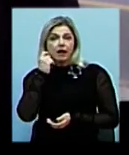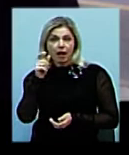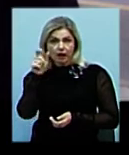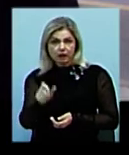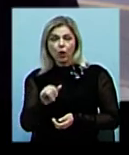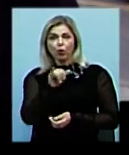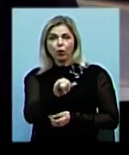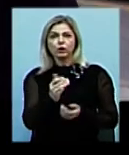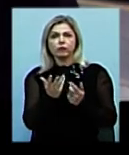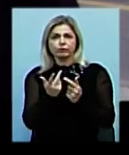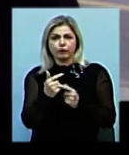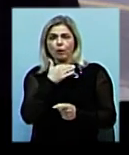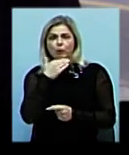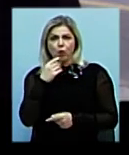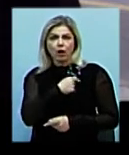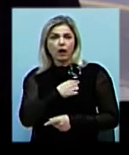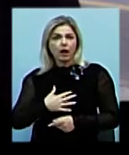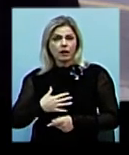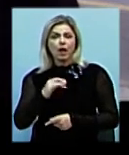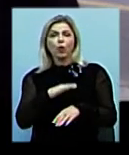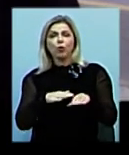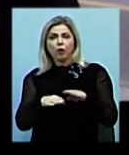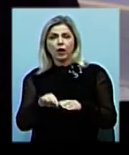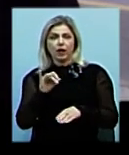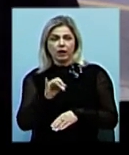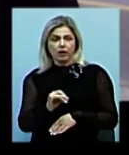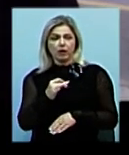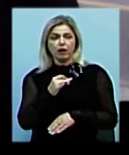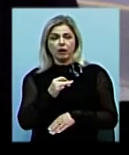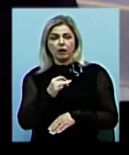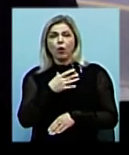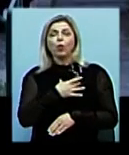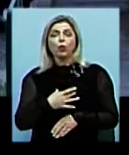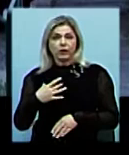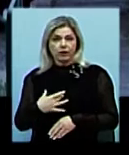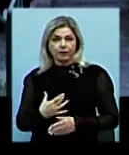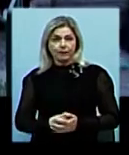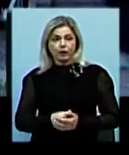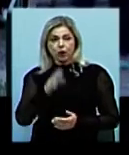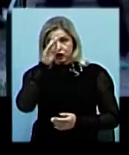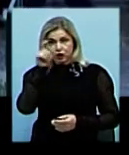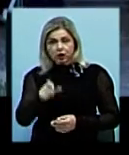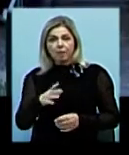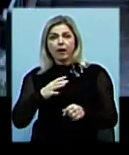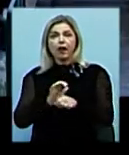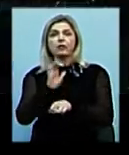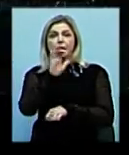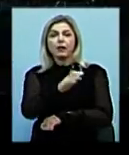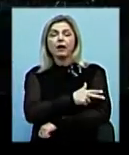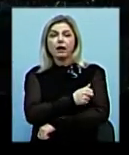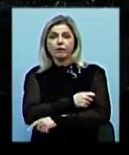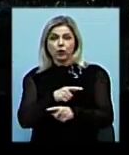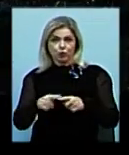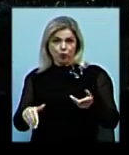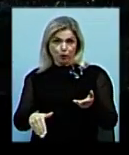нього налічують чисельні поранення, кінцівок, долубу та грудної клітини». Чоловіка було направлено до лікарні